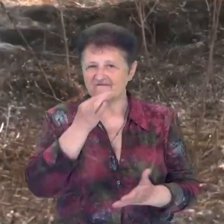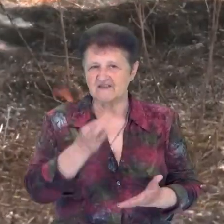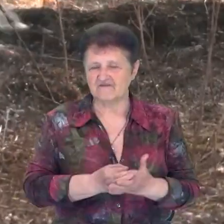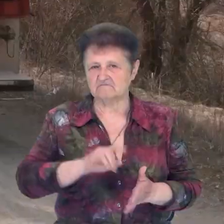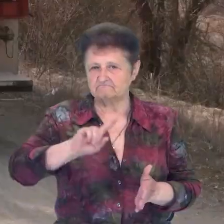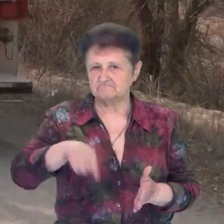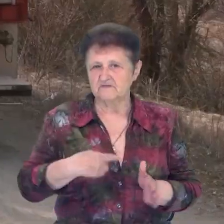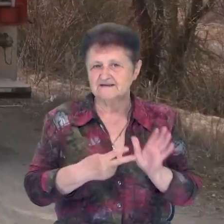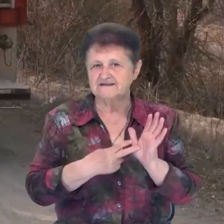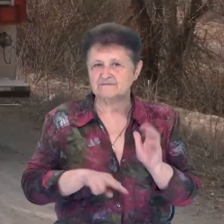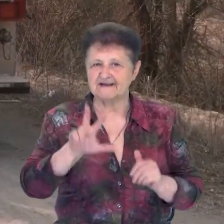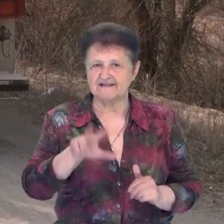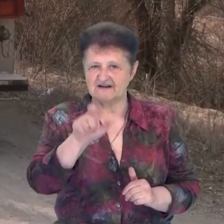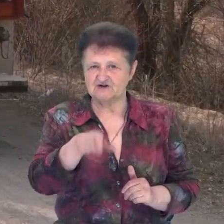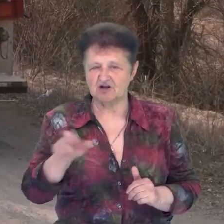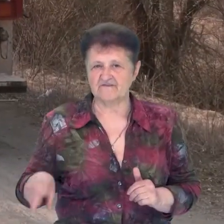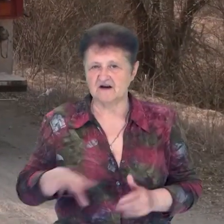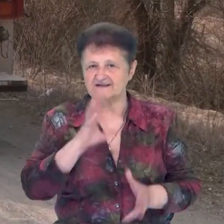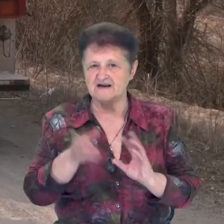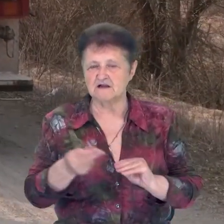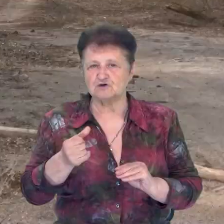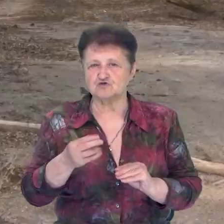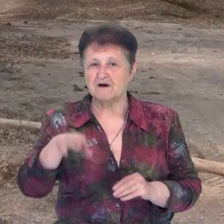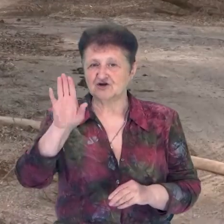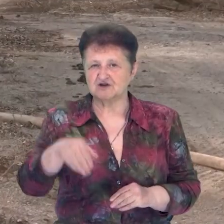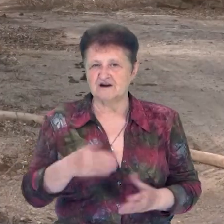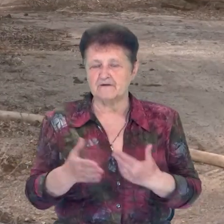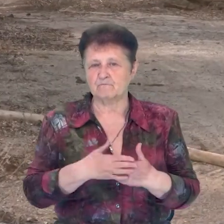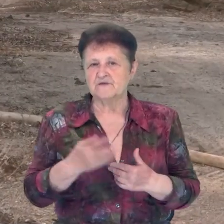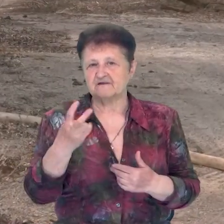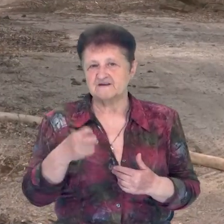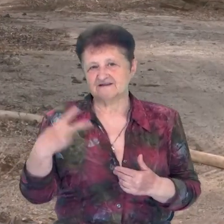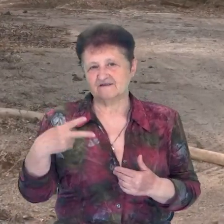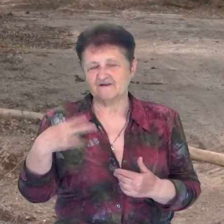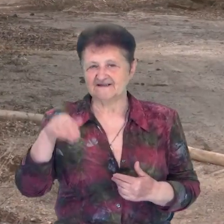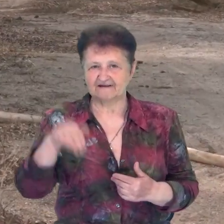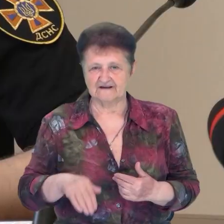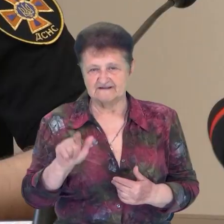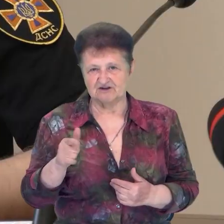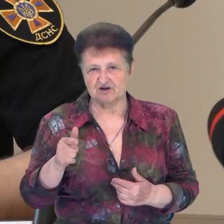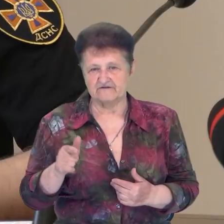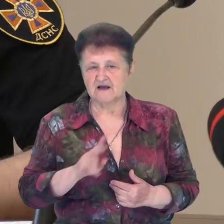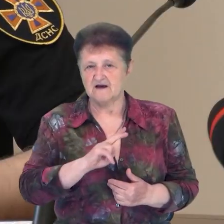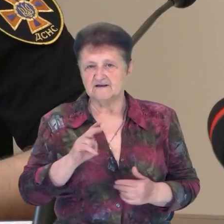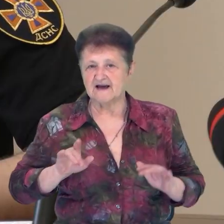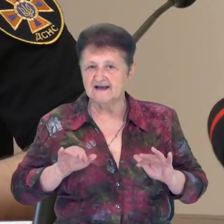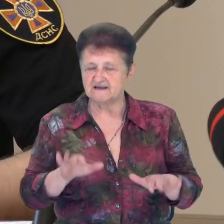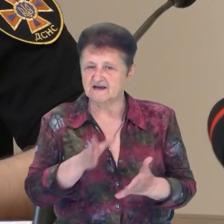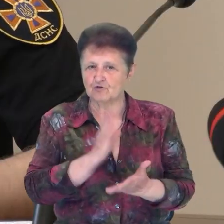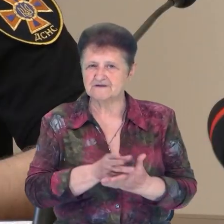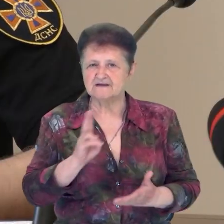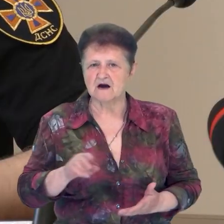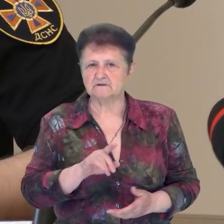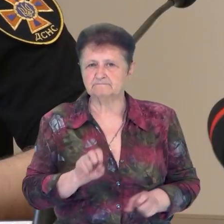притягнули 73 людини. Загальна сума штрафів склала понад 220 тисяч гривень. Такі дії розцінюються як